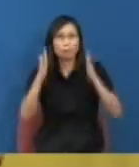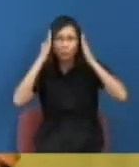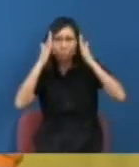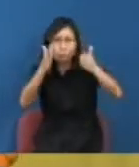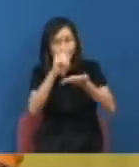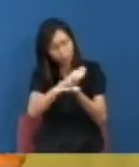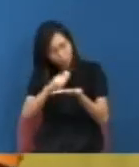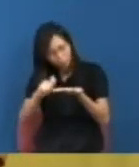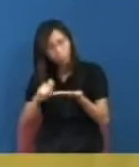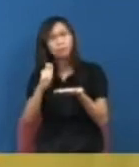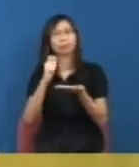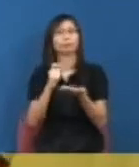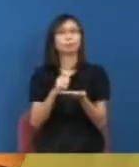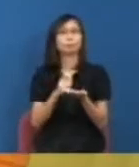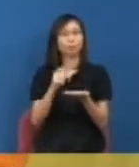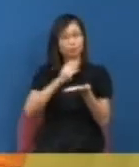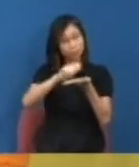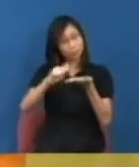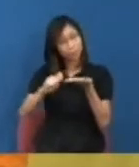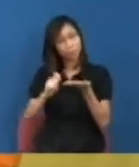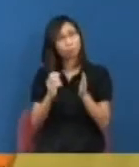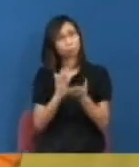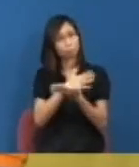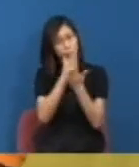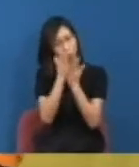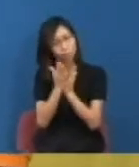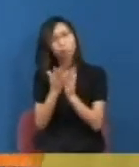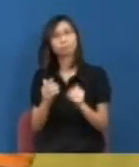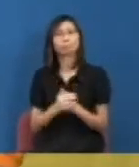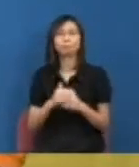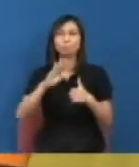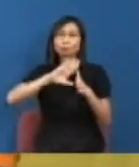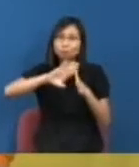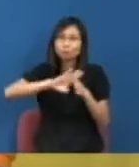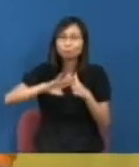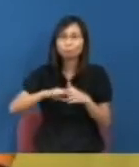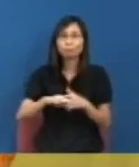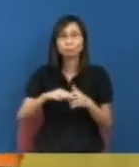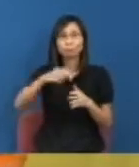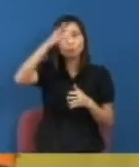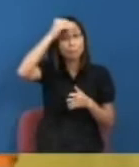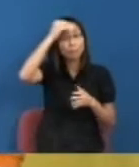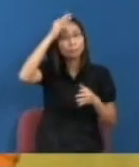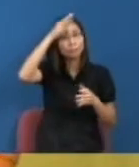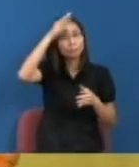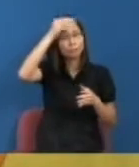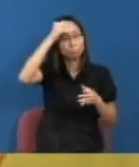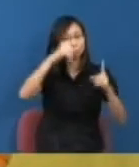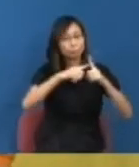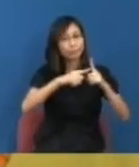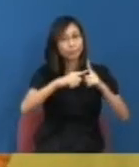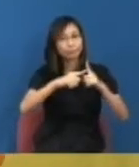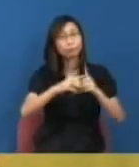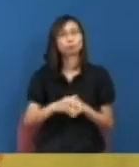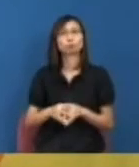寫作出文一連十篇那一類所以我們會說知識分子跟學者是不能說想等候這個